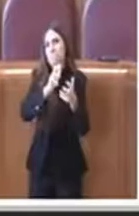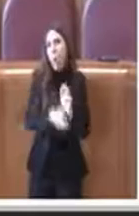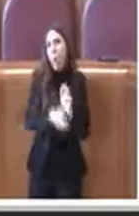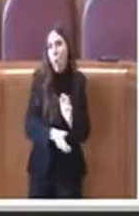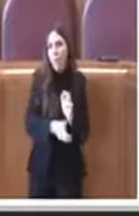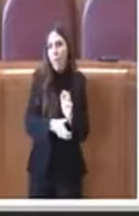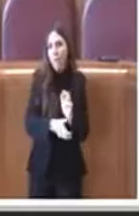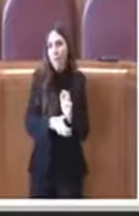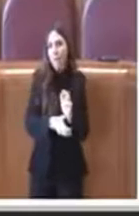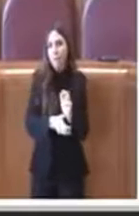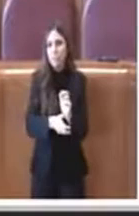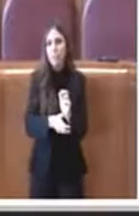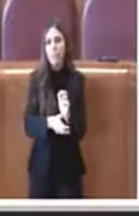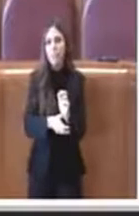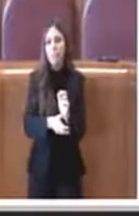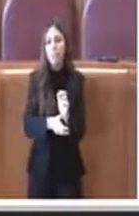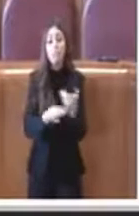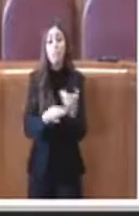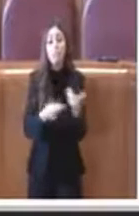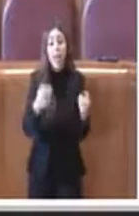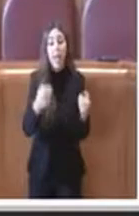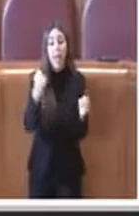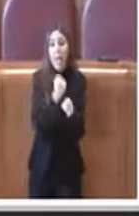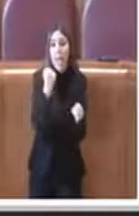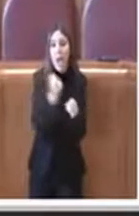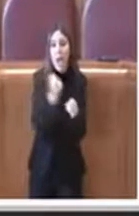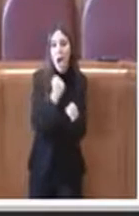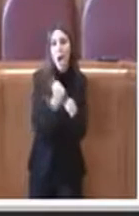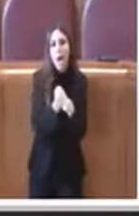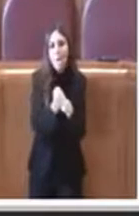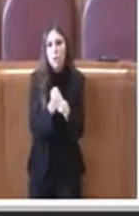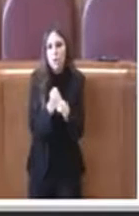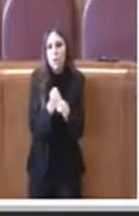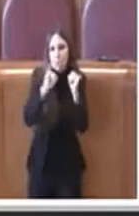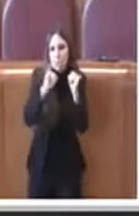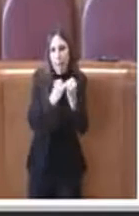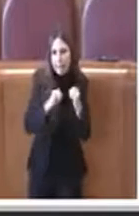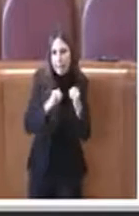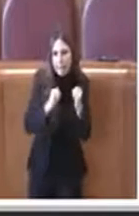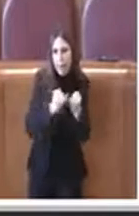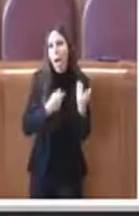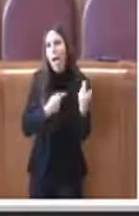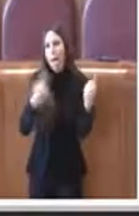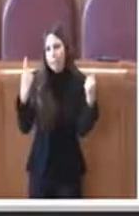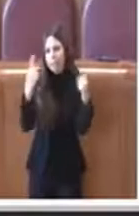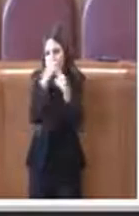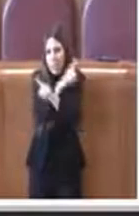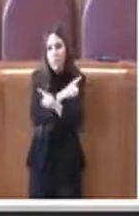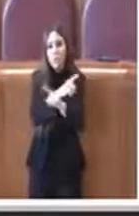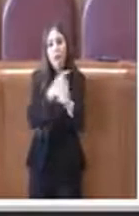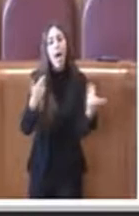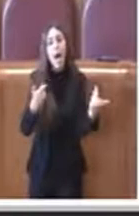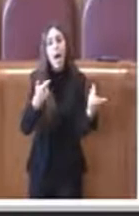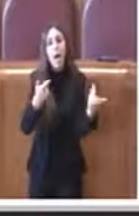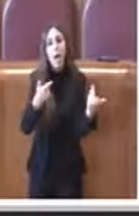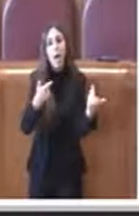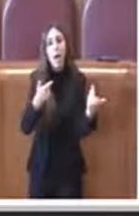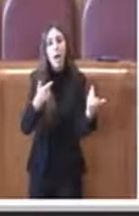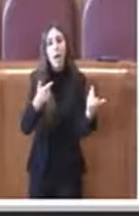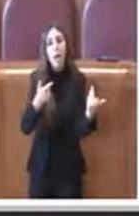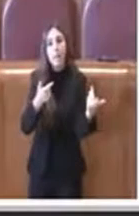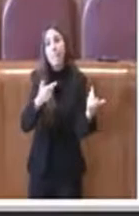un lavoro molto articolato che ha impiegato